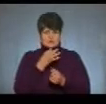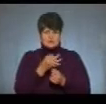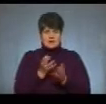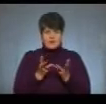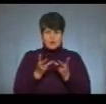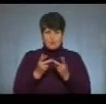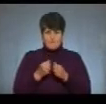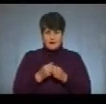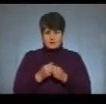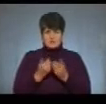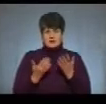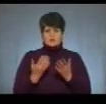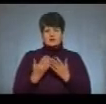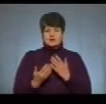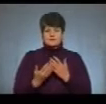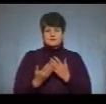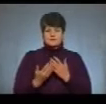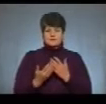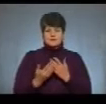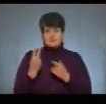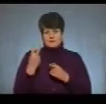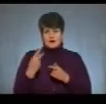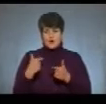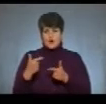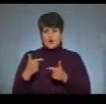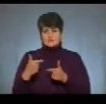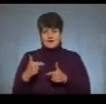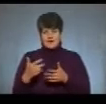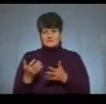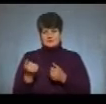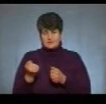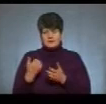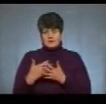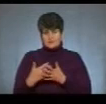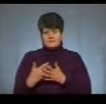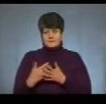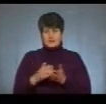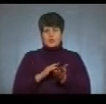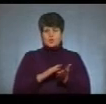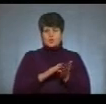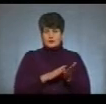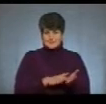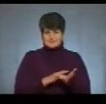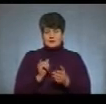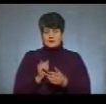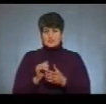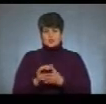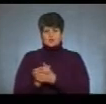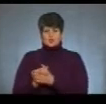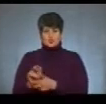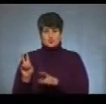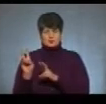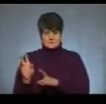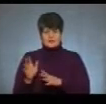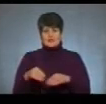Рахували, якщо два, і лише взяти готелі, наприклад, готель «Турист» і готель «Салют», вони